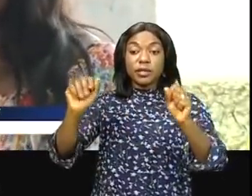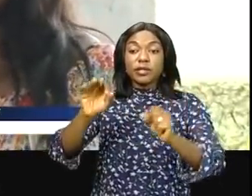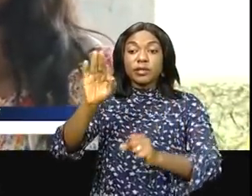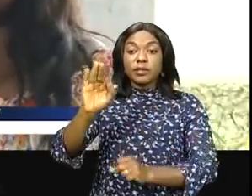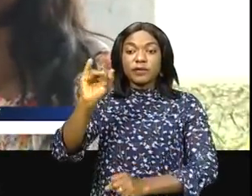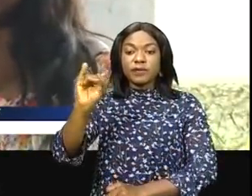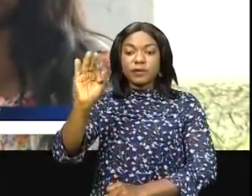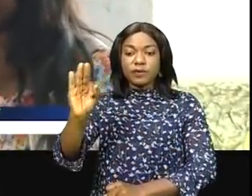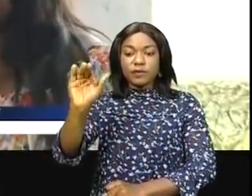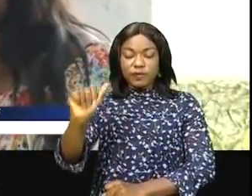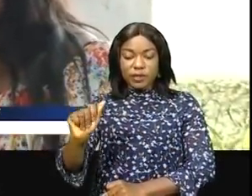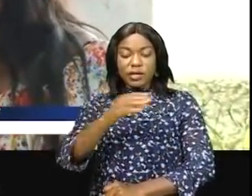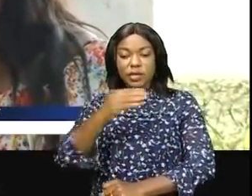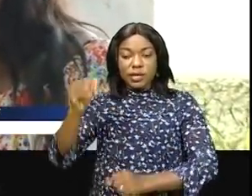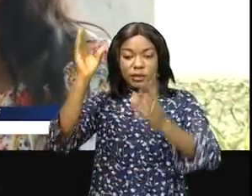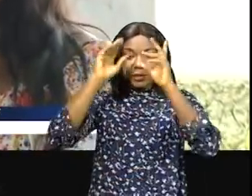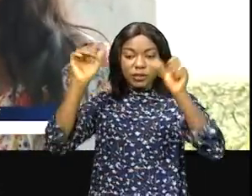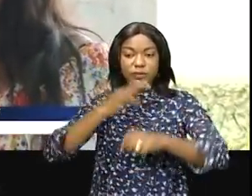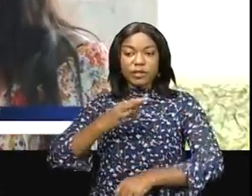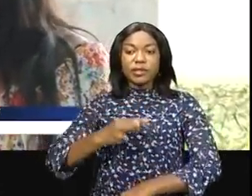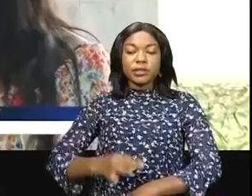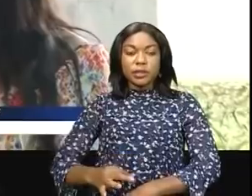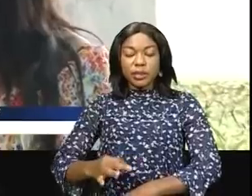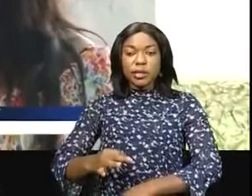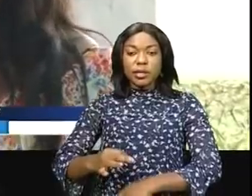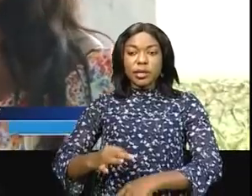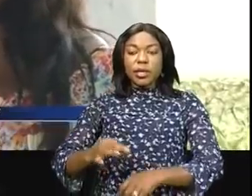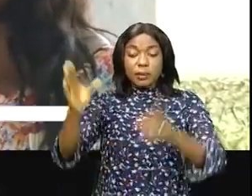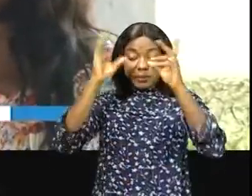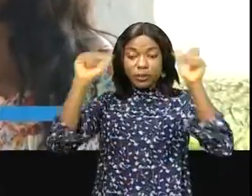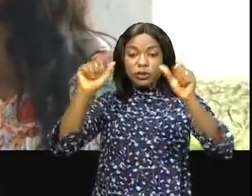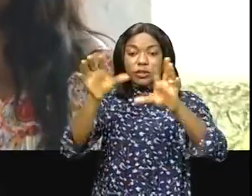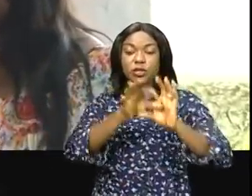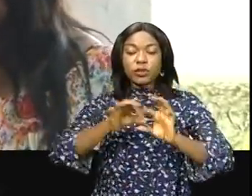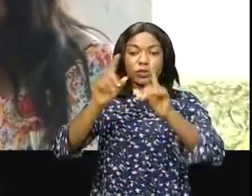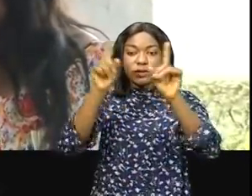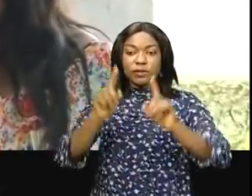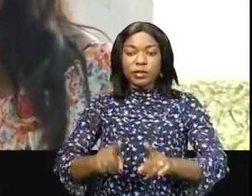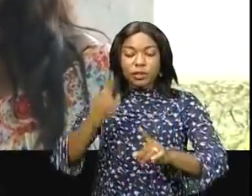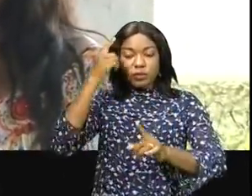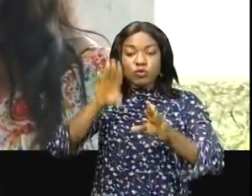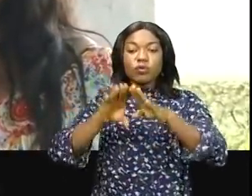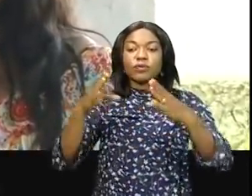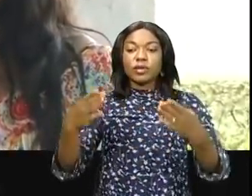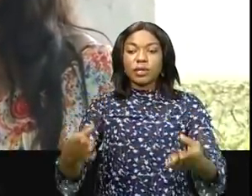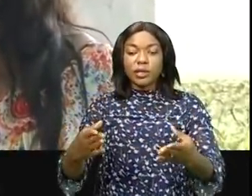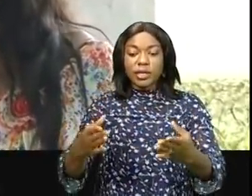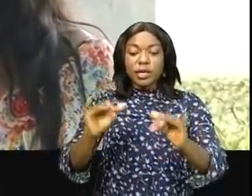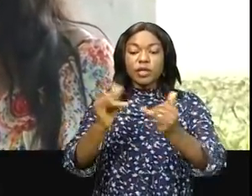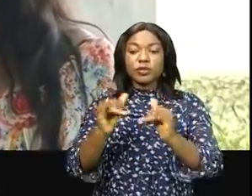son excellence M. Félix Tchisekedi, également président de l'Union africaine, pour lancer les compétitions scolaires,